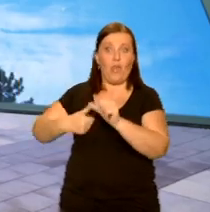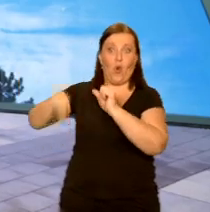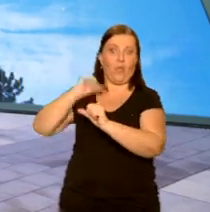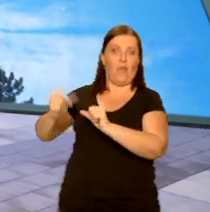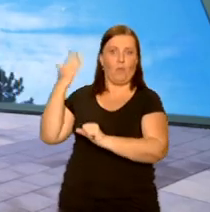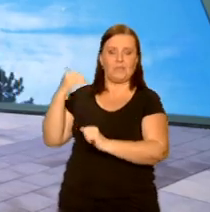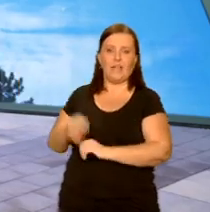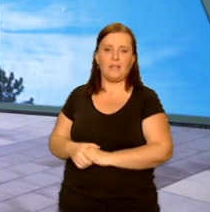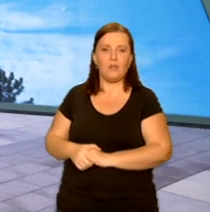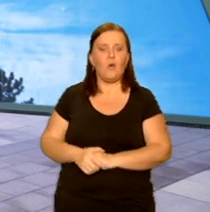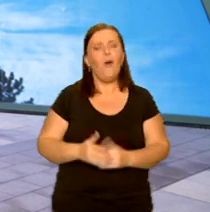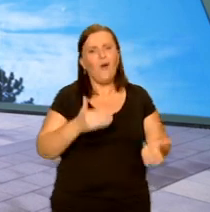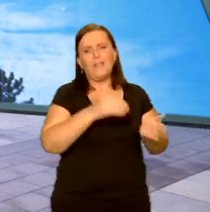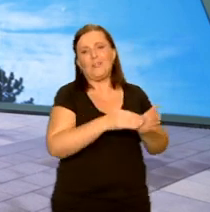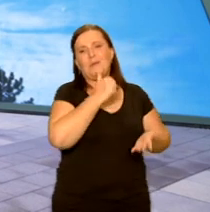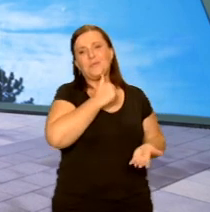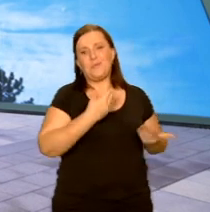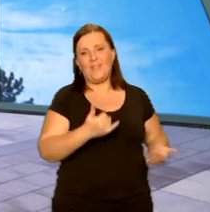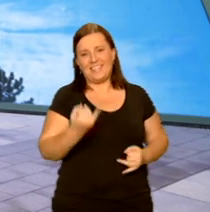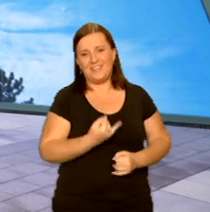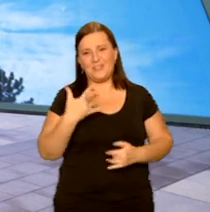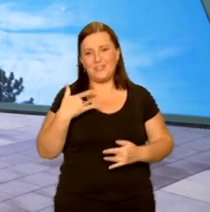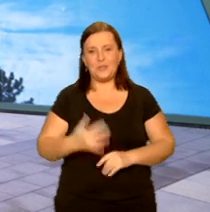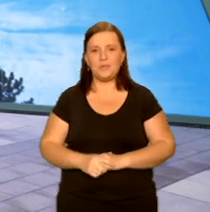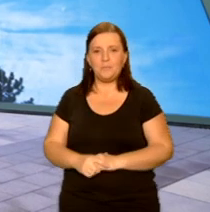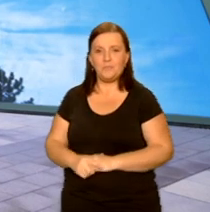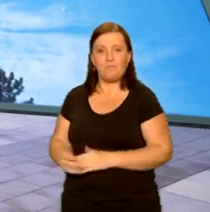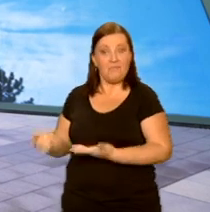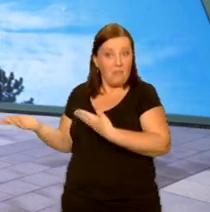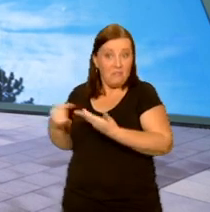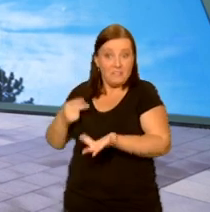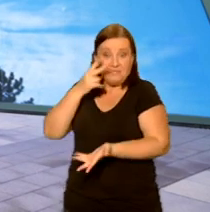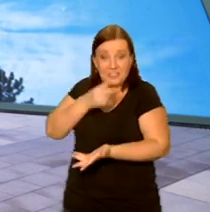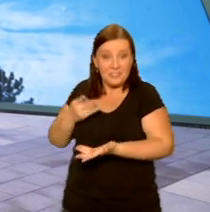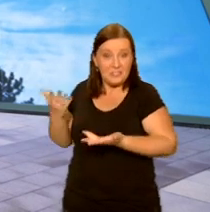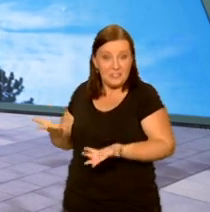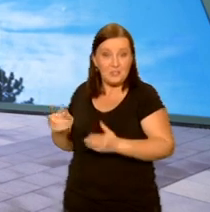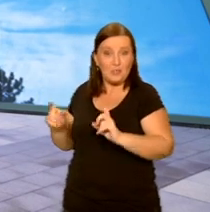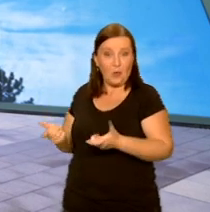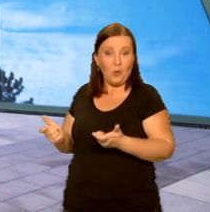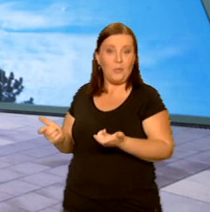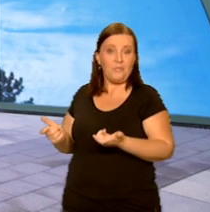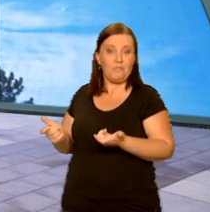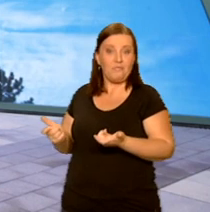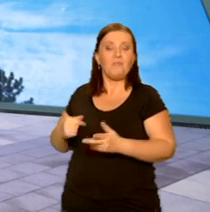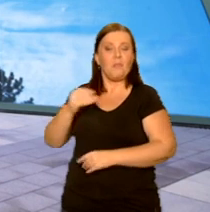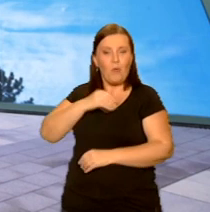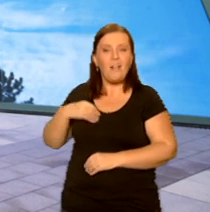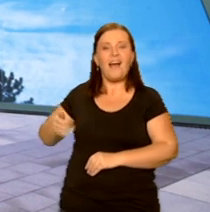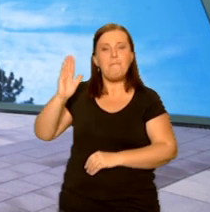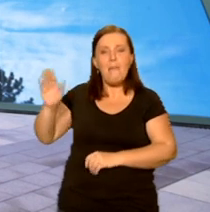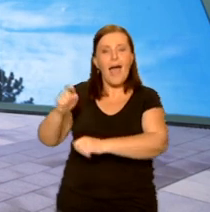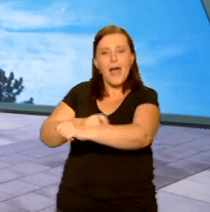odłuczyłem. Kiedyś trzeba spróbować. Także widzą Państwo, Polacy mają gen